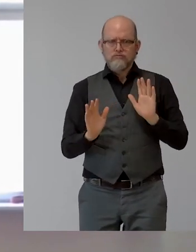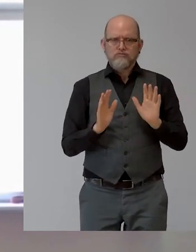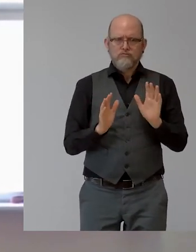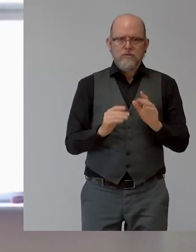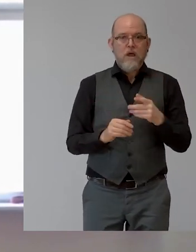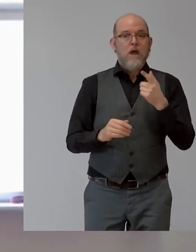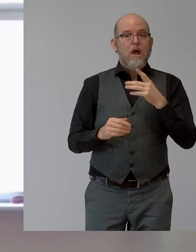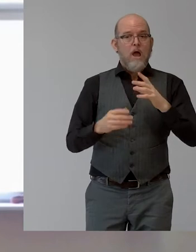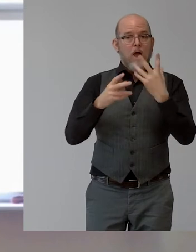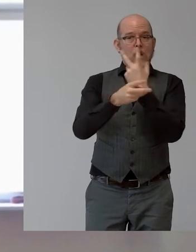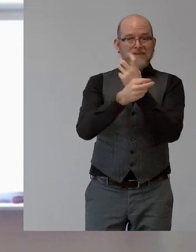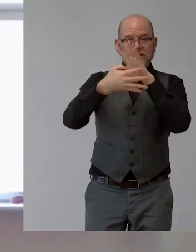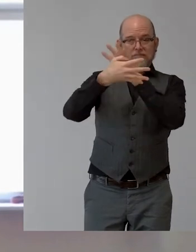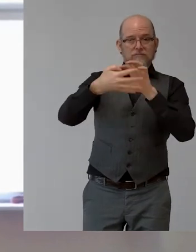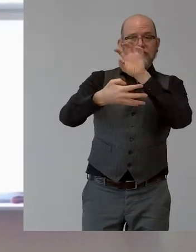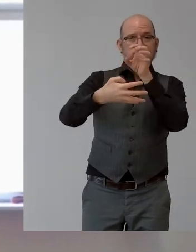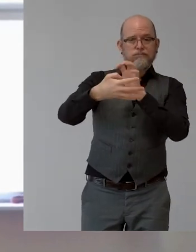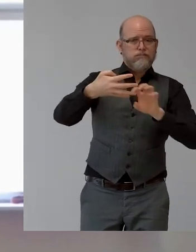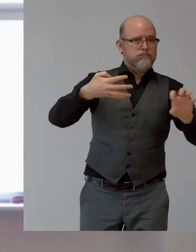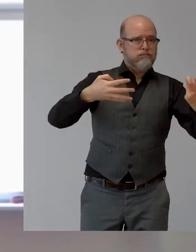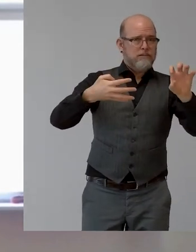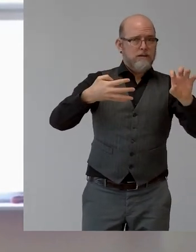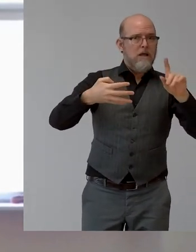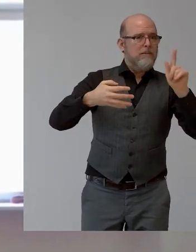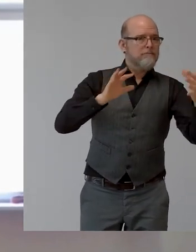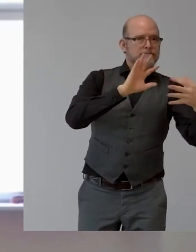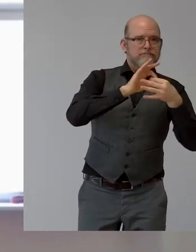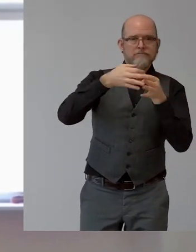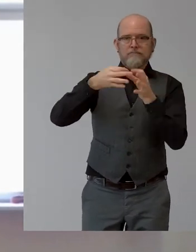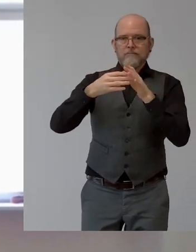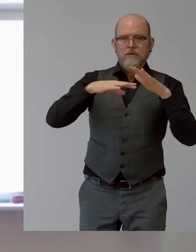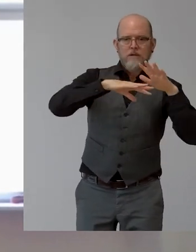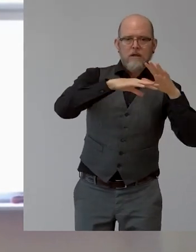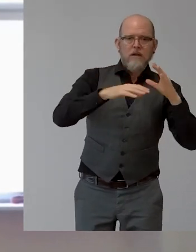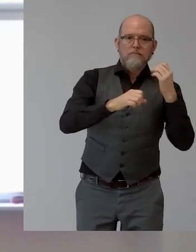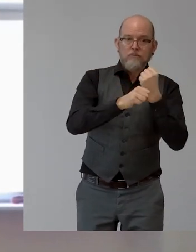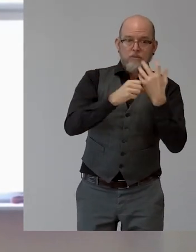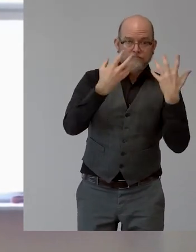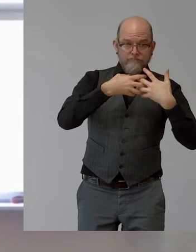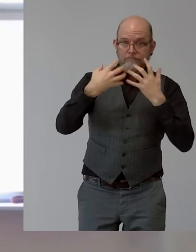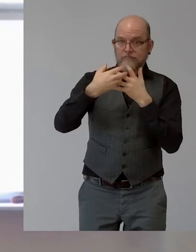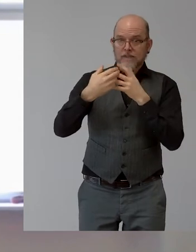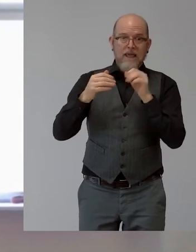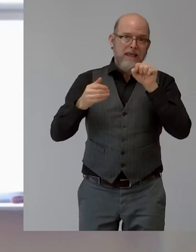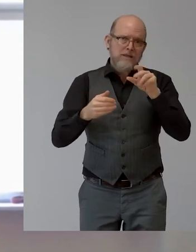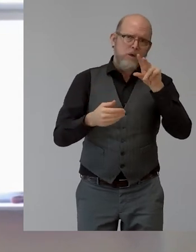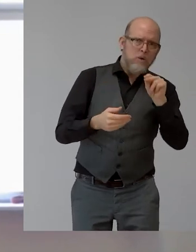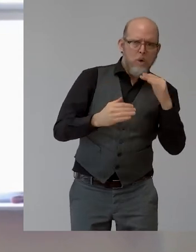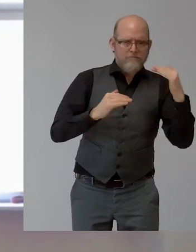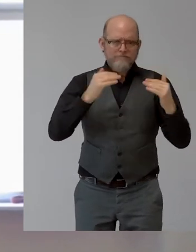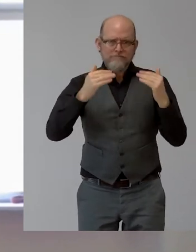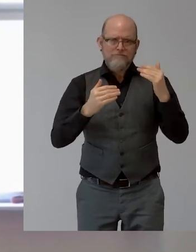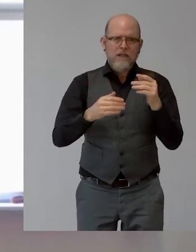Schattenbericht gemeinsam mit den Monitoringstellen der Bundesländer gemacht. Dass die Problemlagen, die es bei der ersten